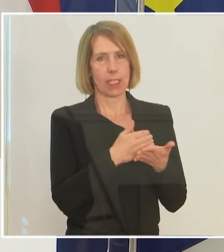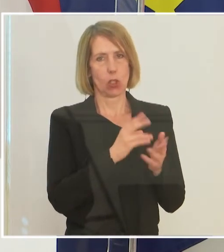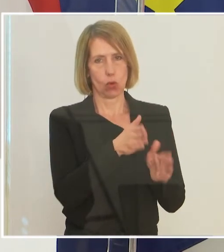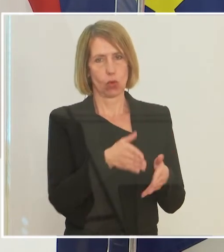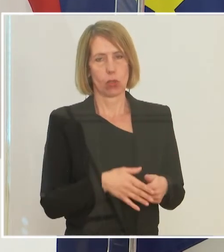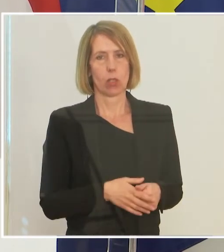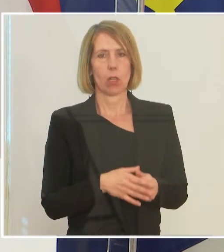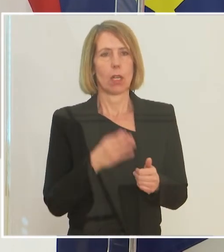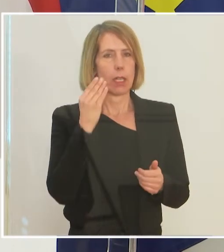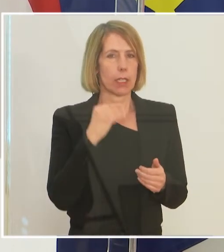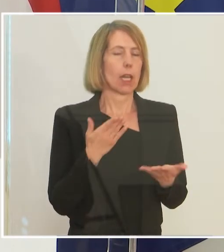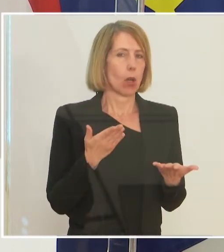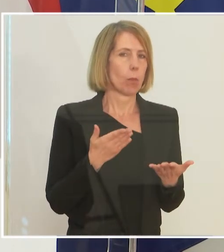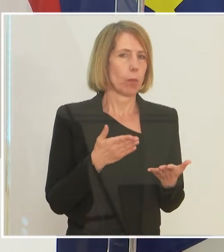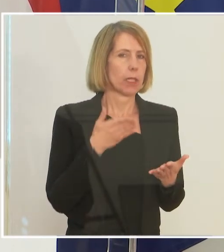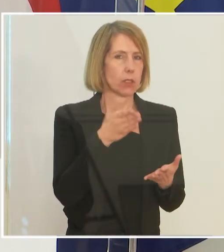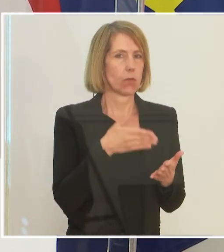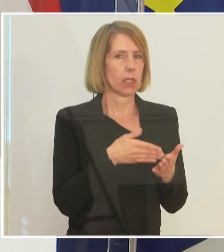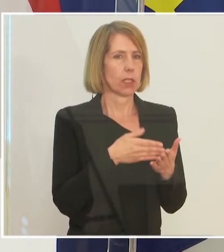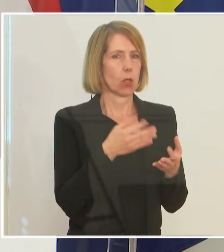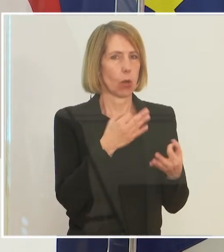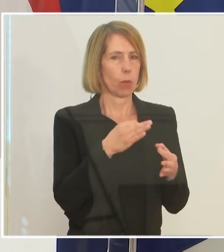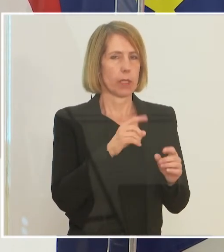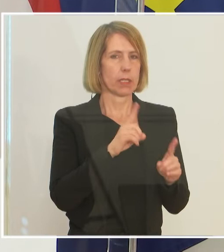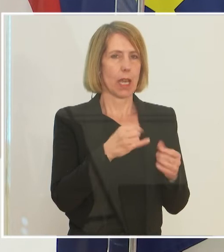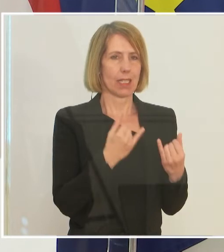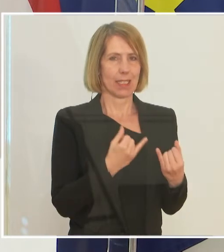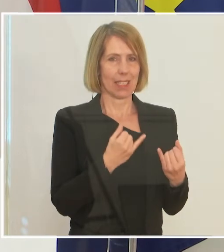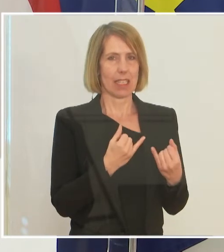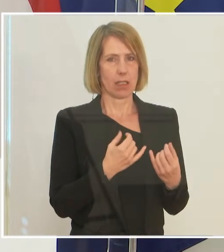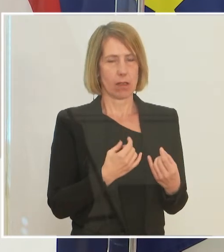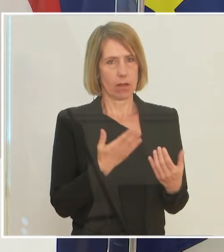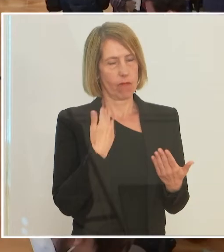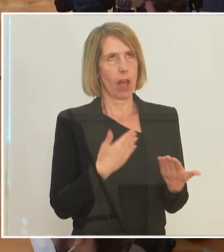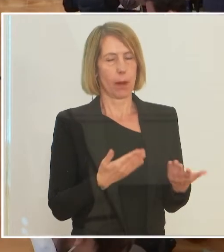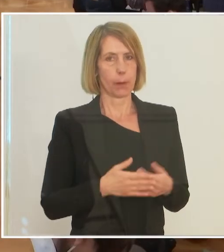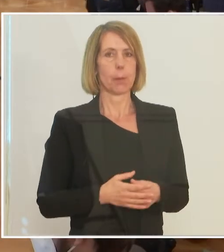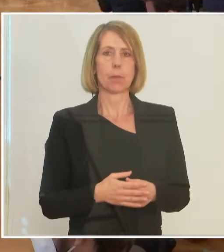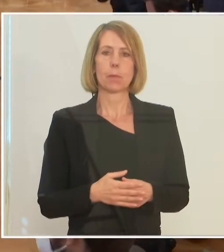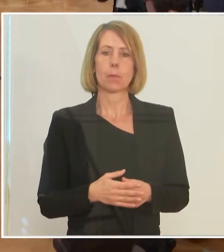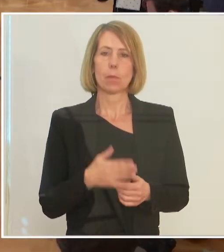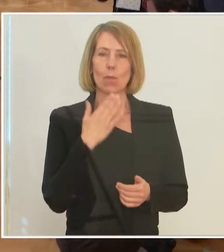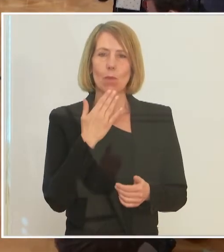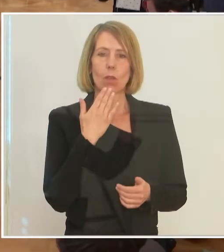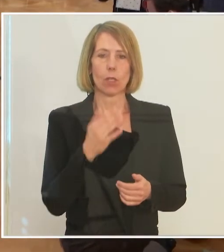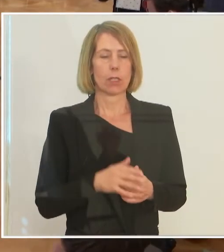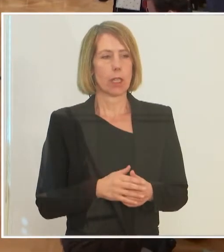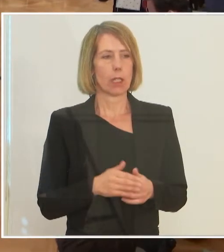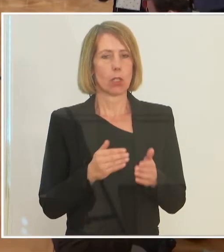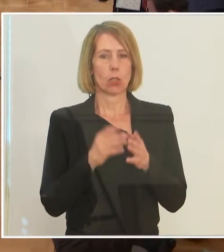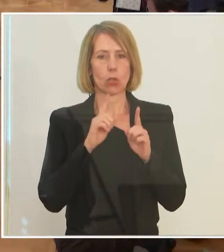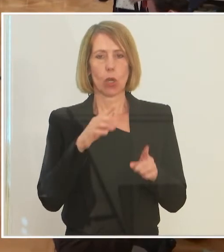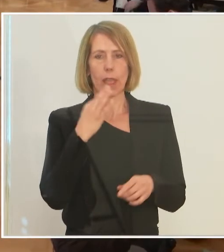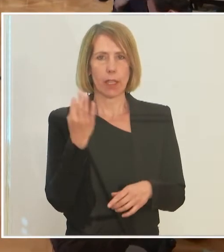möglich, weil es weniger Fälle umfasst, als das jetzt in diesen großflächigen Kurzarbeitsregelungen der Fall war. Vielen Dank. Gibt es noch weitere Fragen? Herr